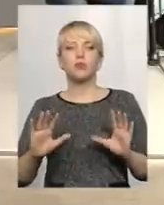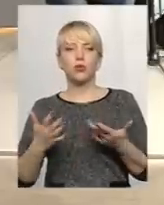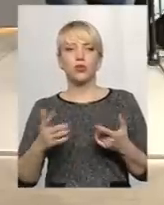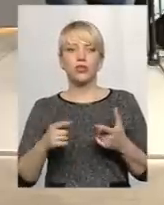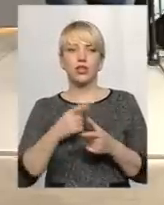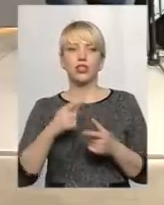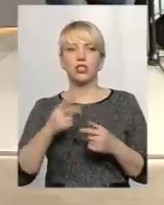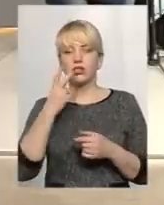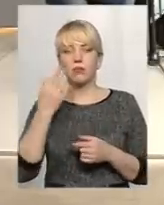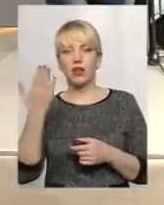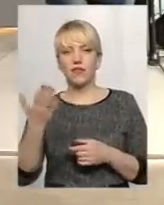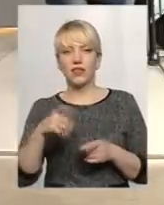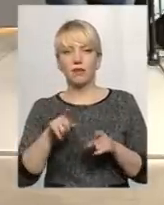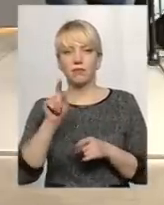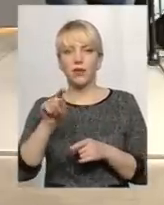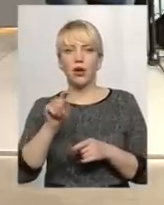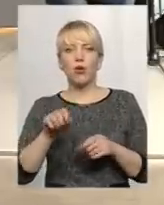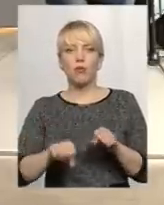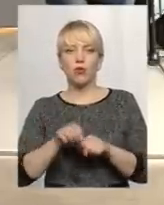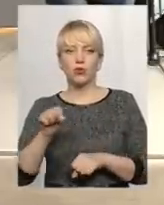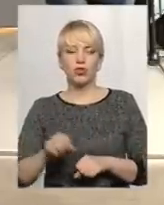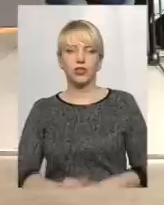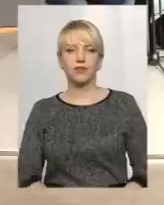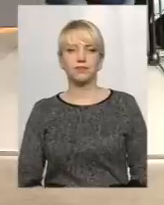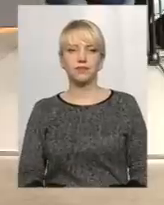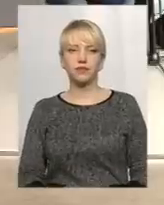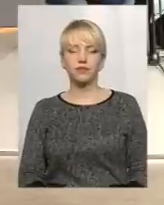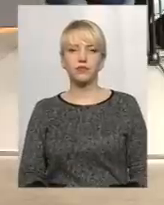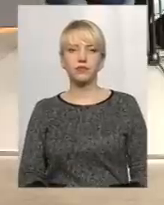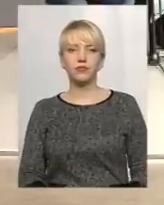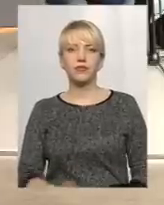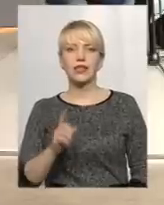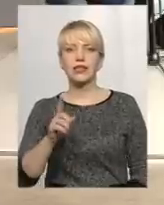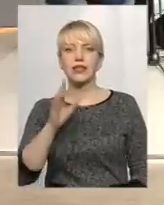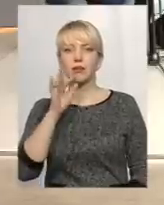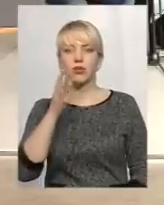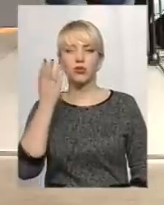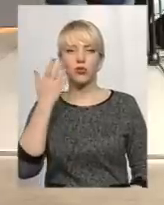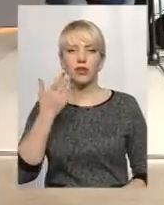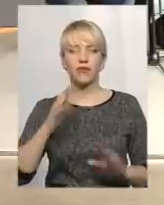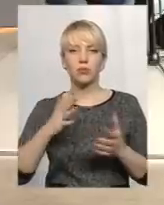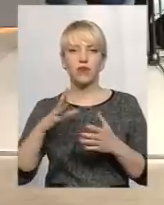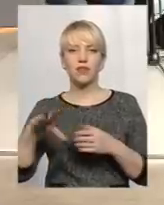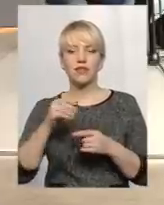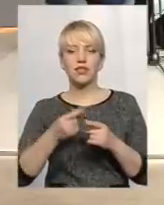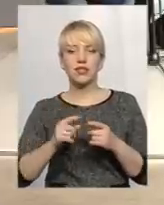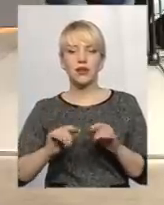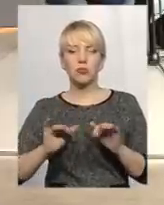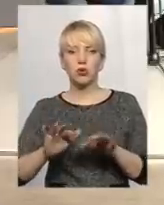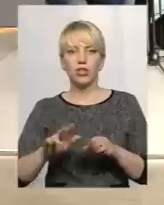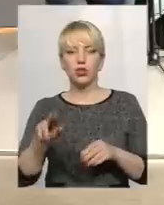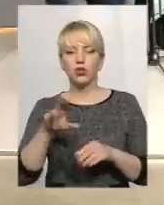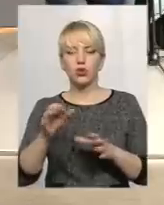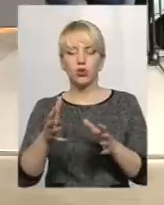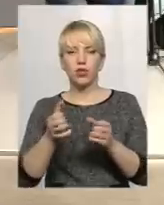чи бачили ви там порушення? Якраз в цей період, коли відбувалися ці події щодо отримання дозволів, були